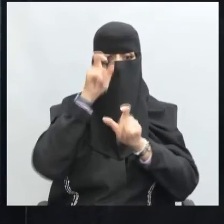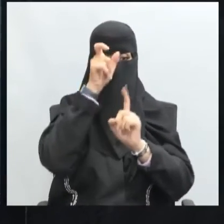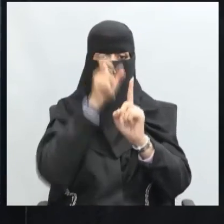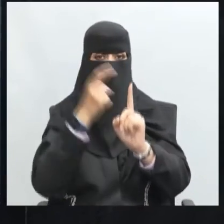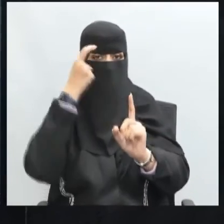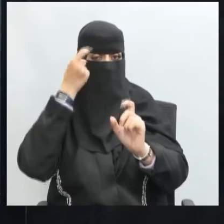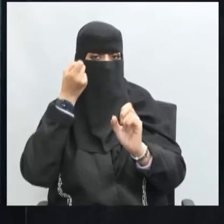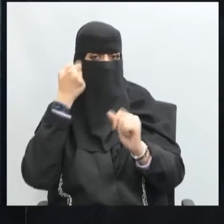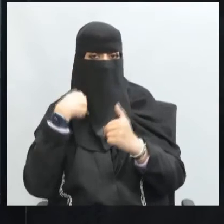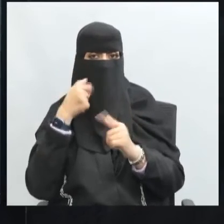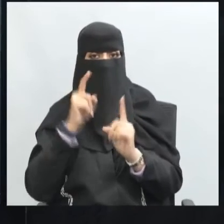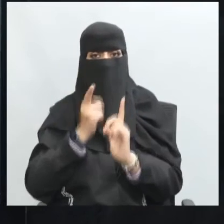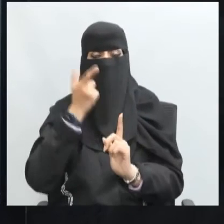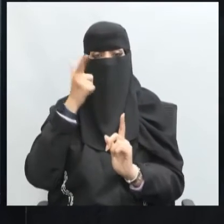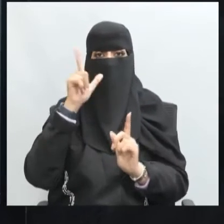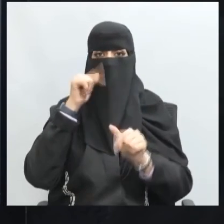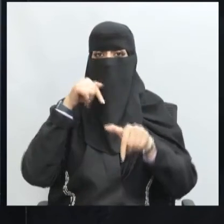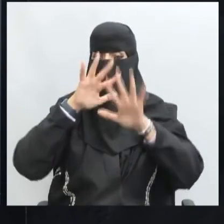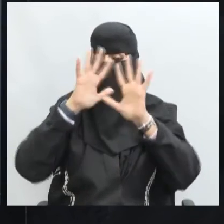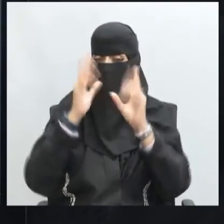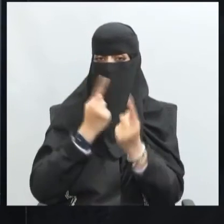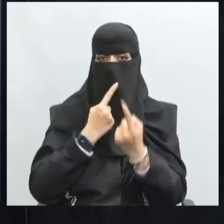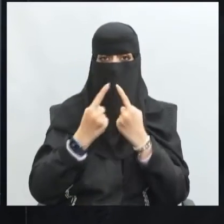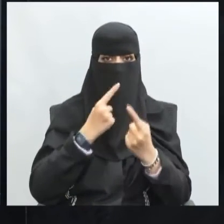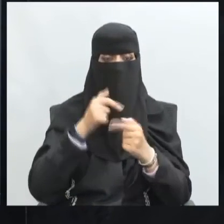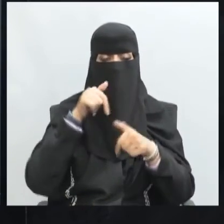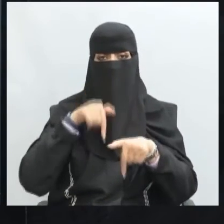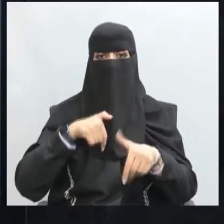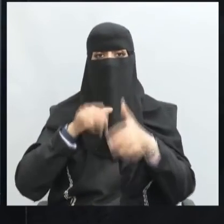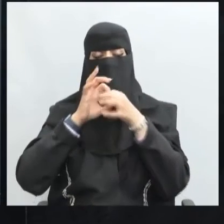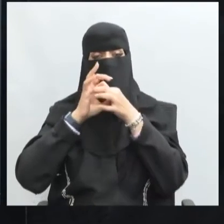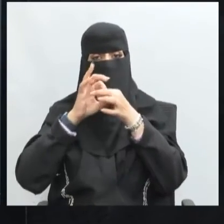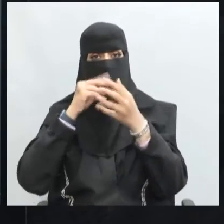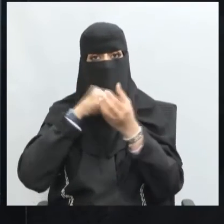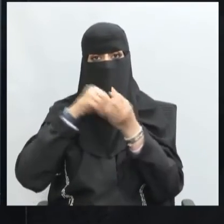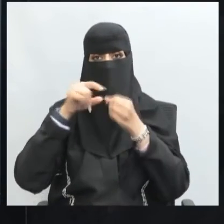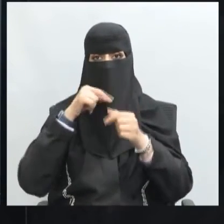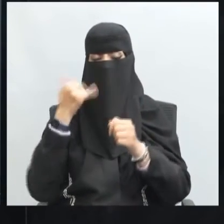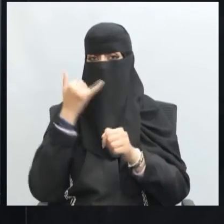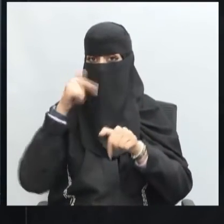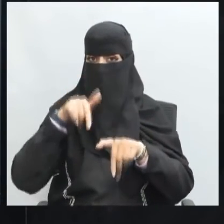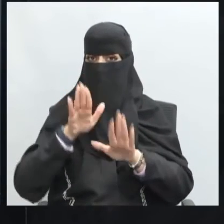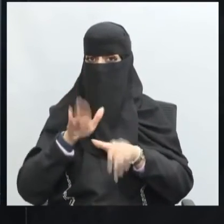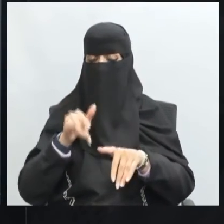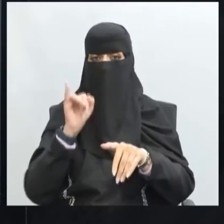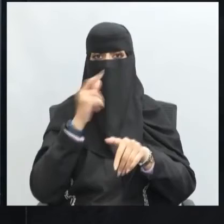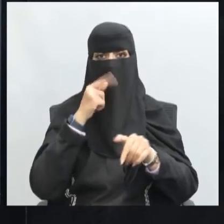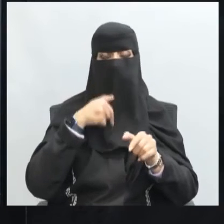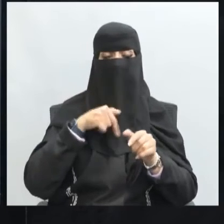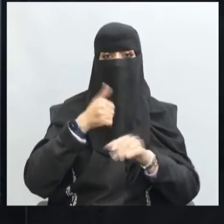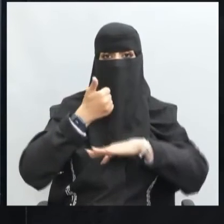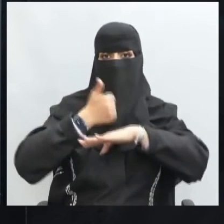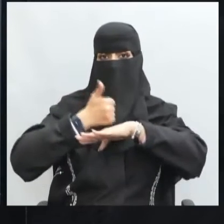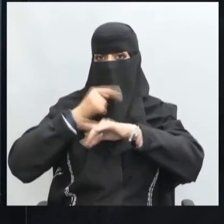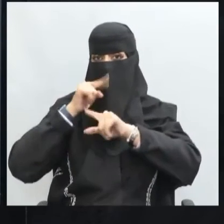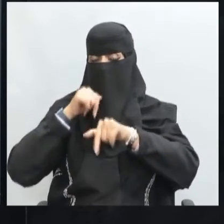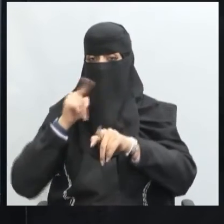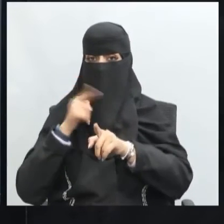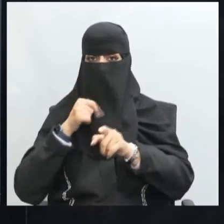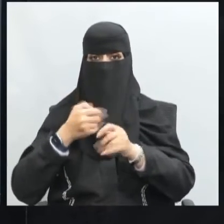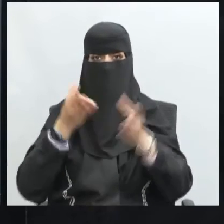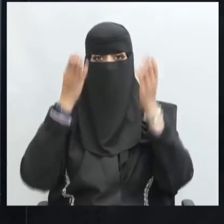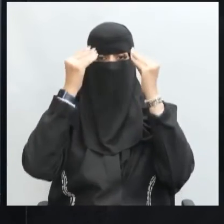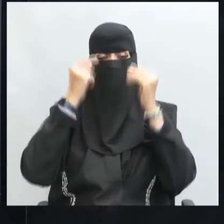فالحوار هو من وسائل الاتصال الهامة هو من المفاهيم والمبادئ الثقافية